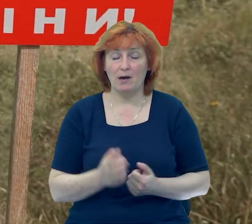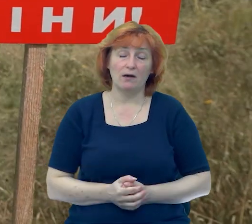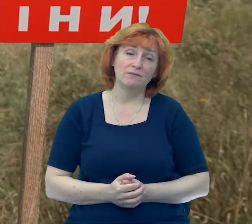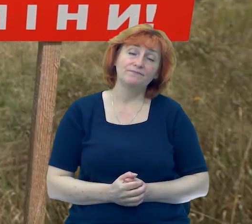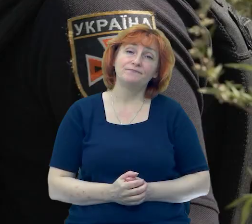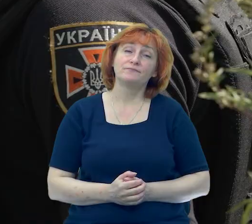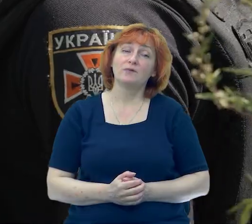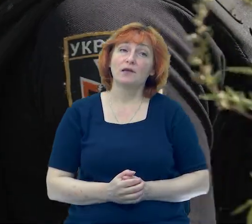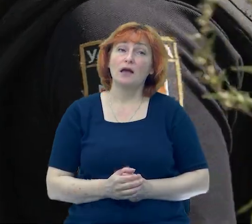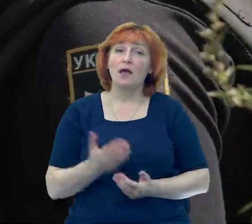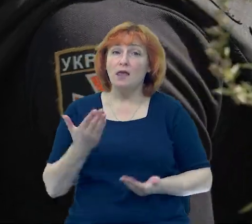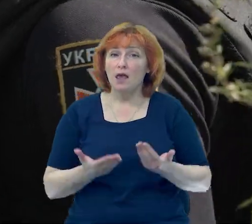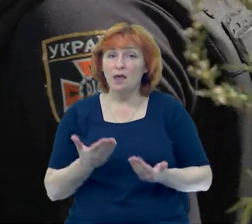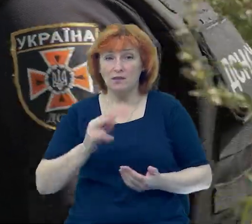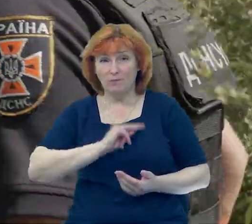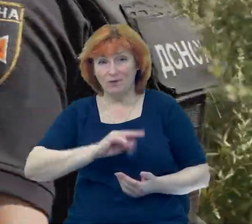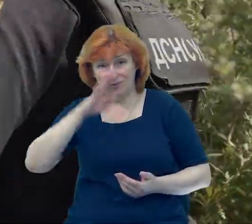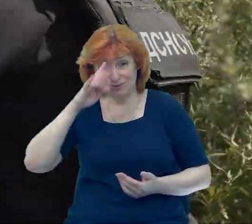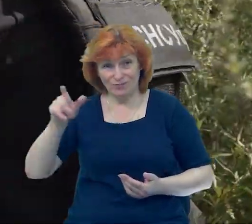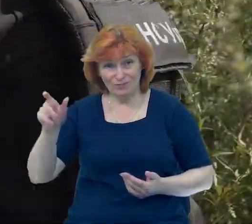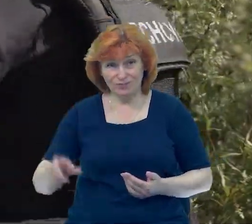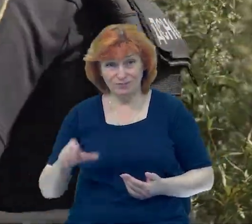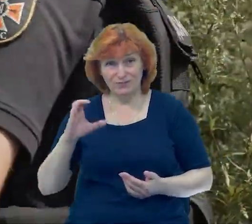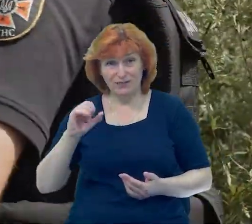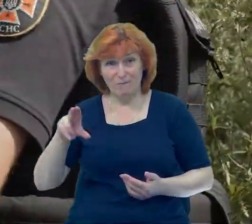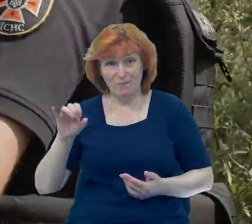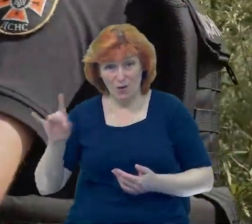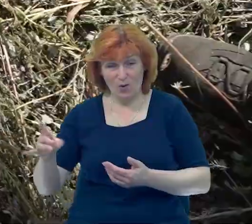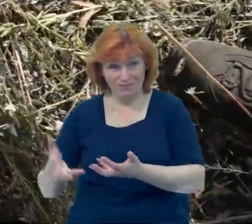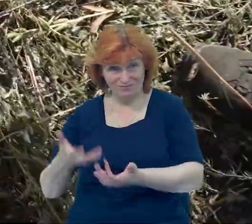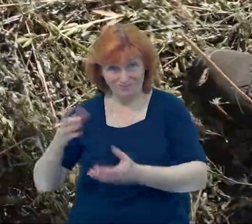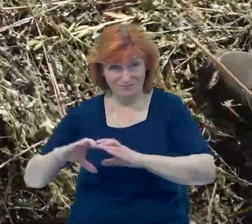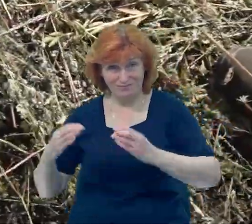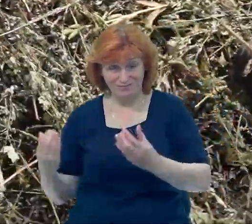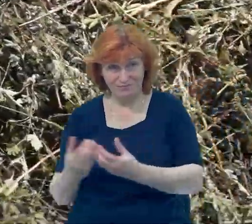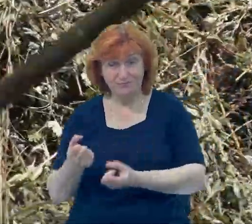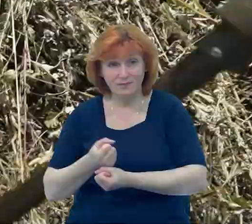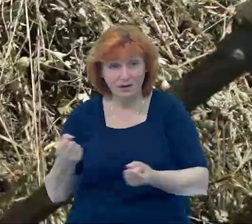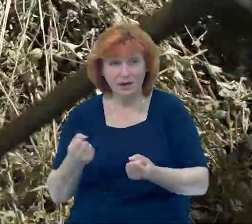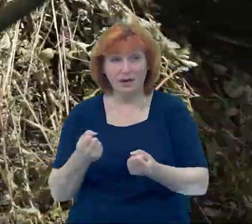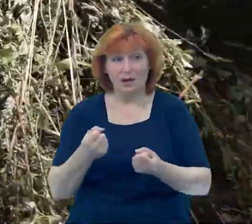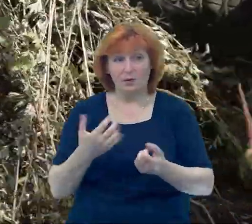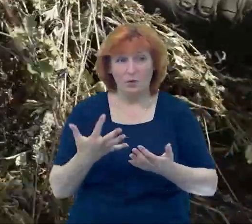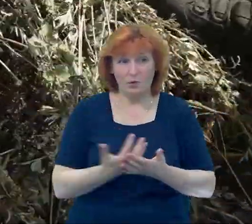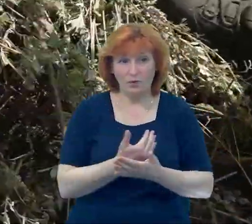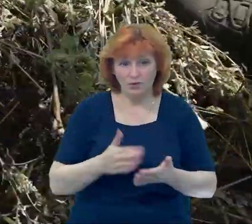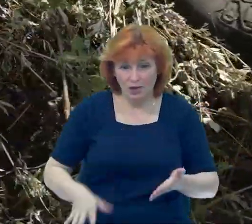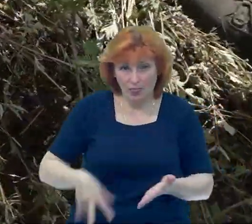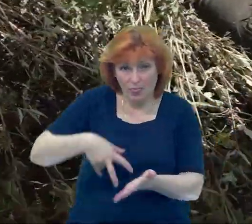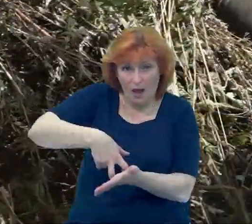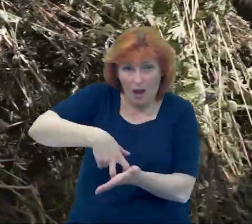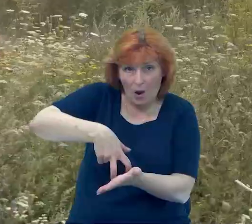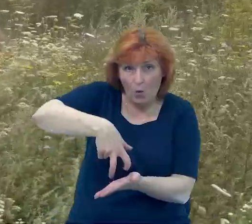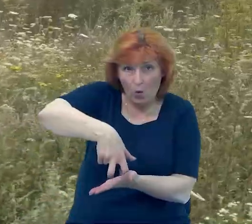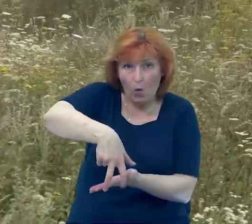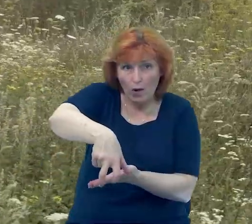Якщо працює сапер і працює десуцільне розмінування території, то він працює на колінах, а машина цю